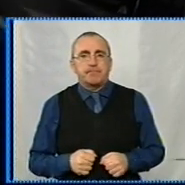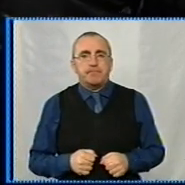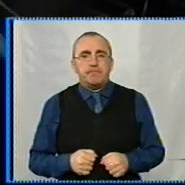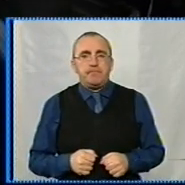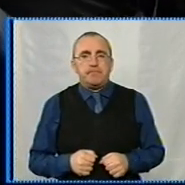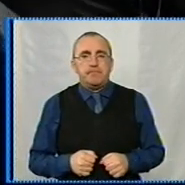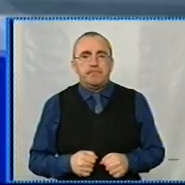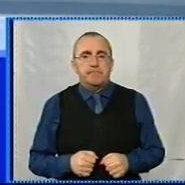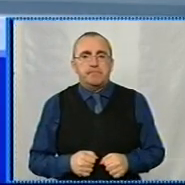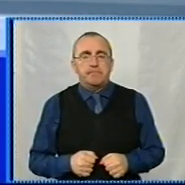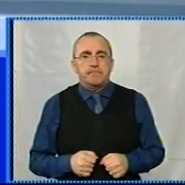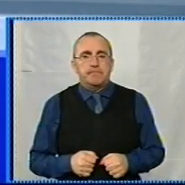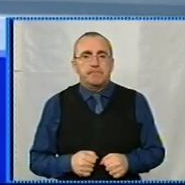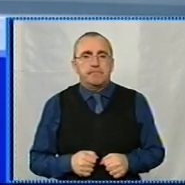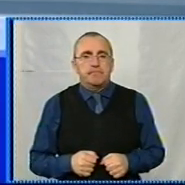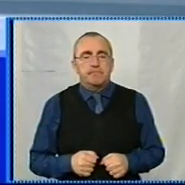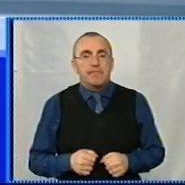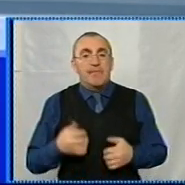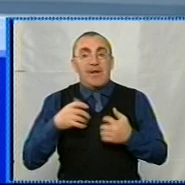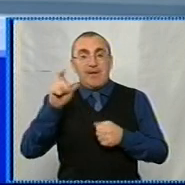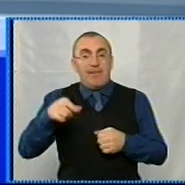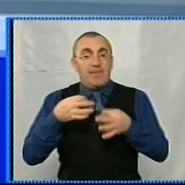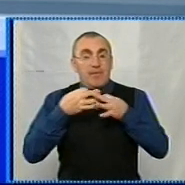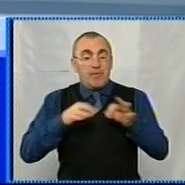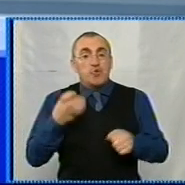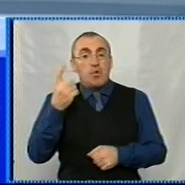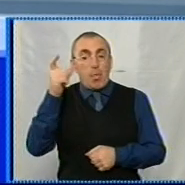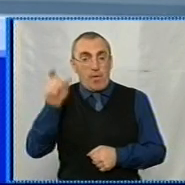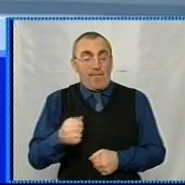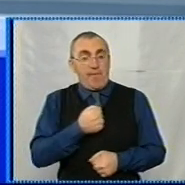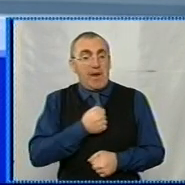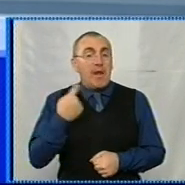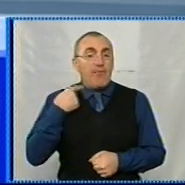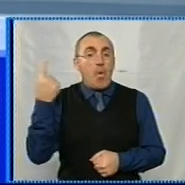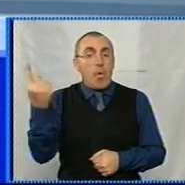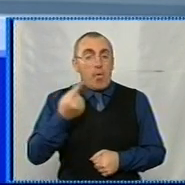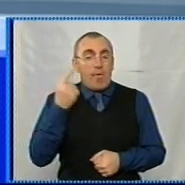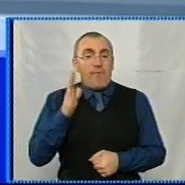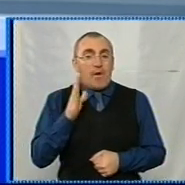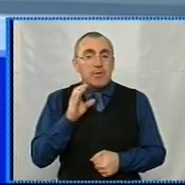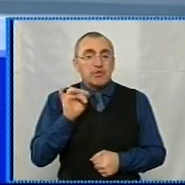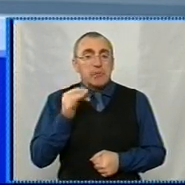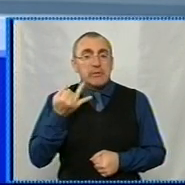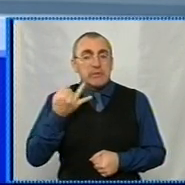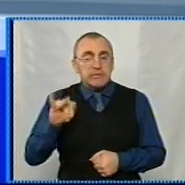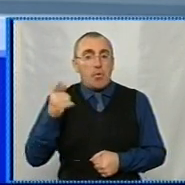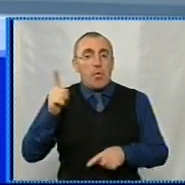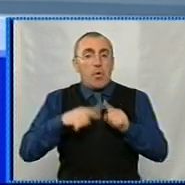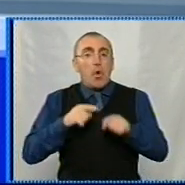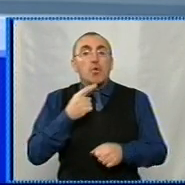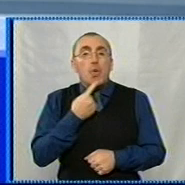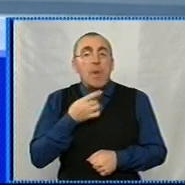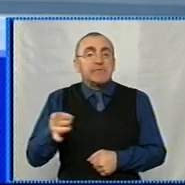Кропивницький. Серед звільнених з полону ще один військовий з Кіровоградської області – Василь Жемелінський, він родом з